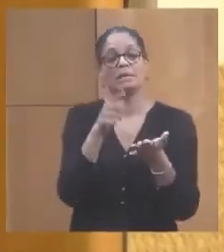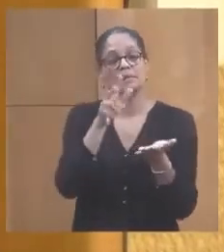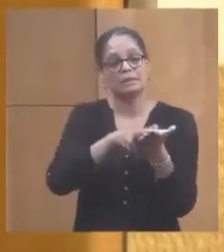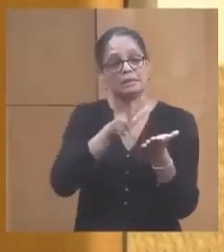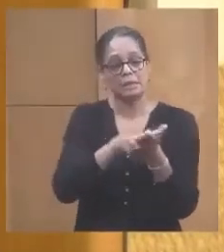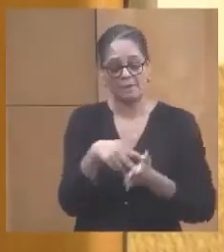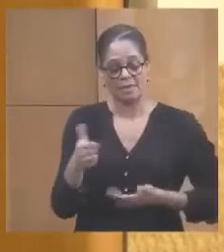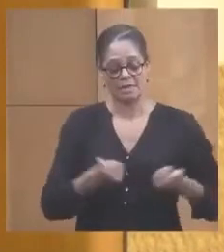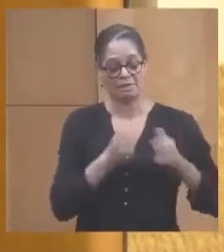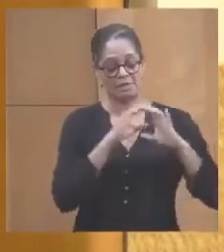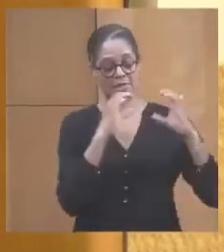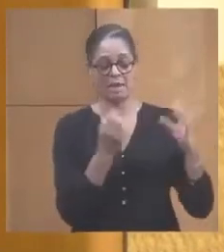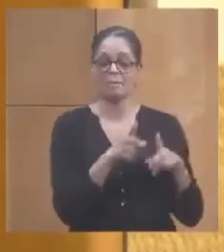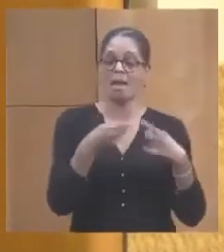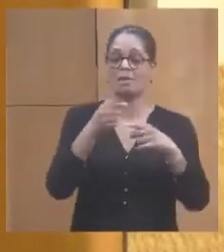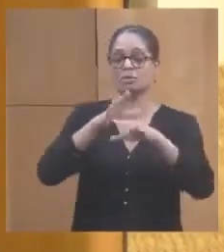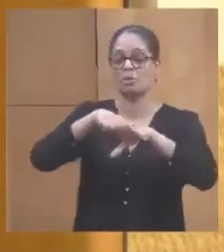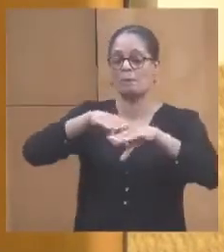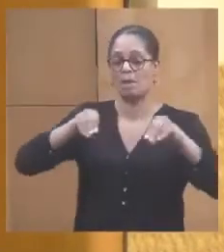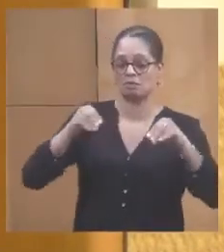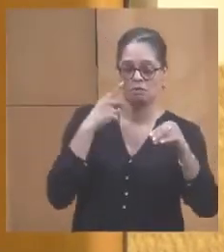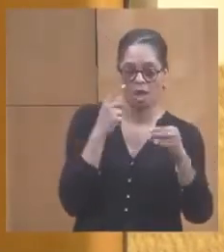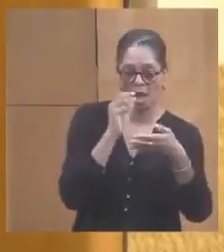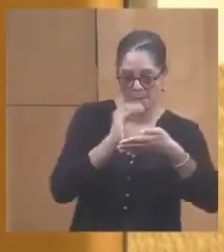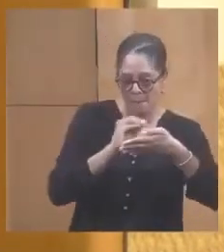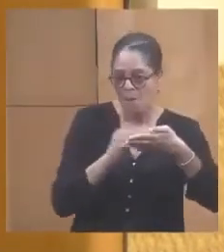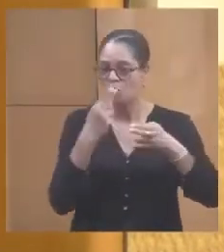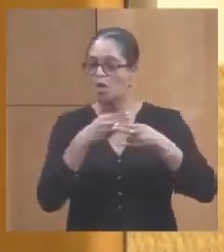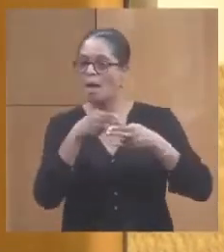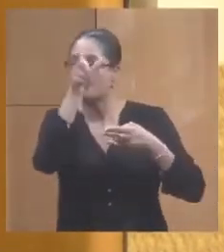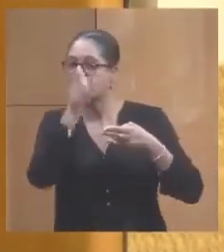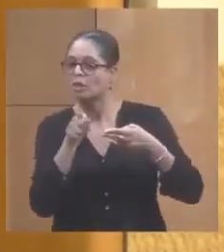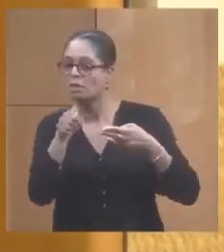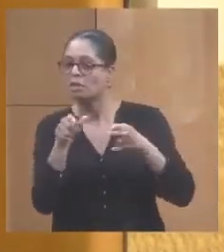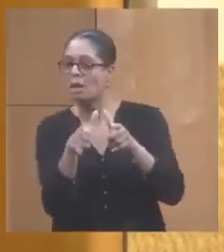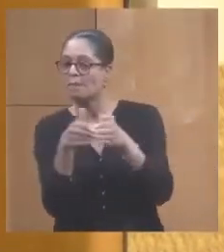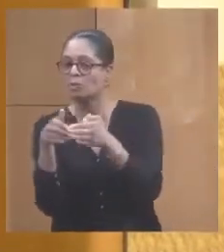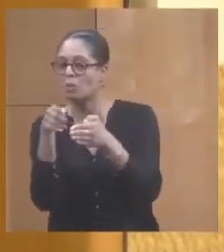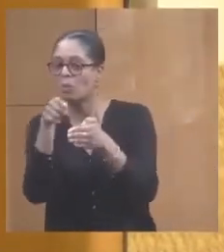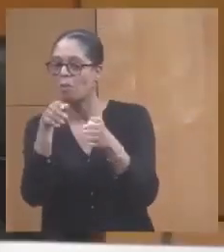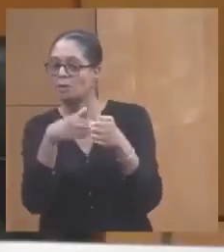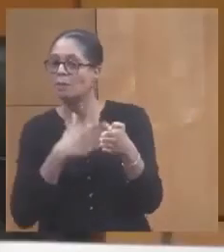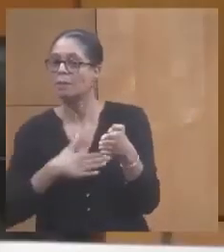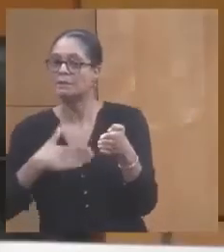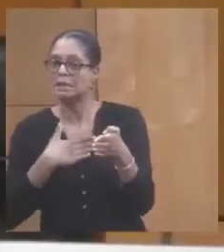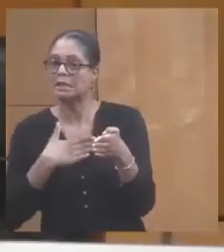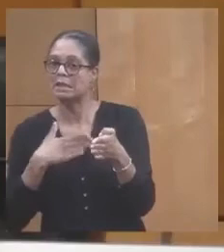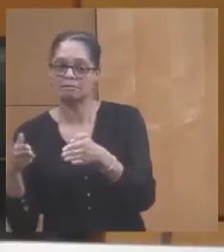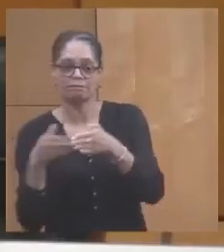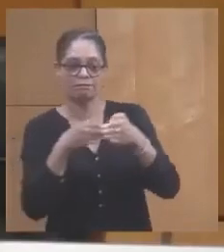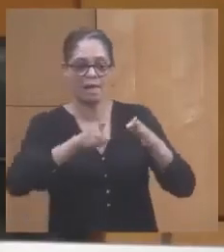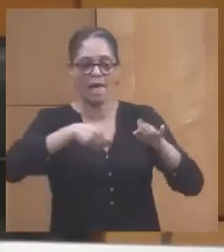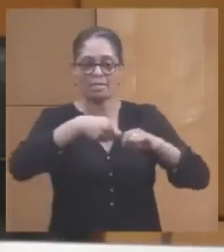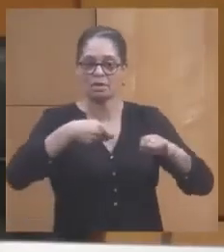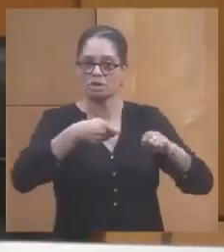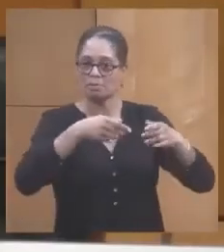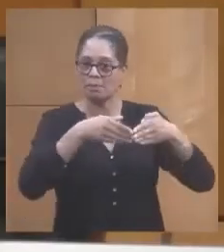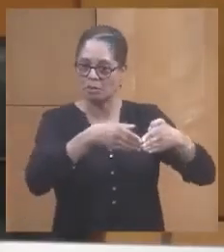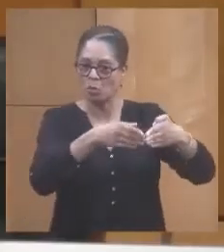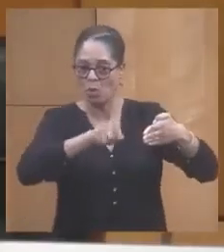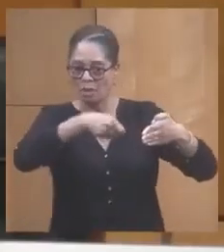sont allés pour recenser l'identité de tous les plaisanciers qui gardent indûment